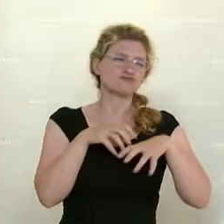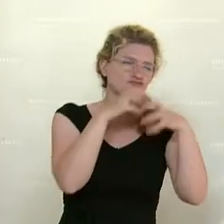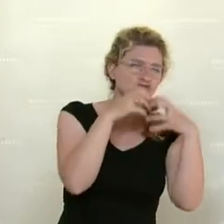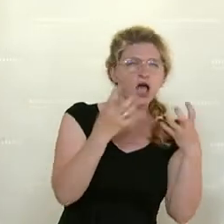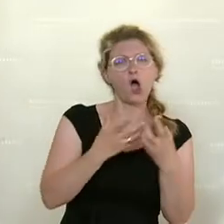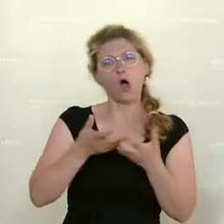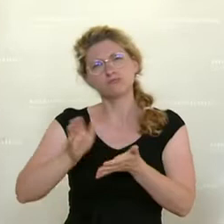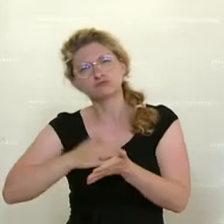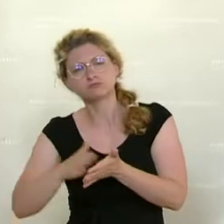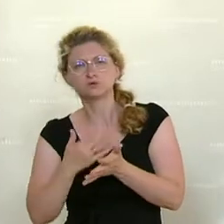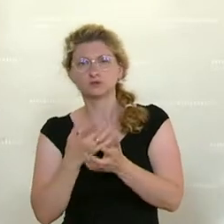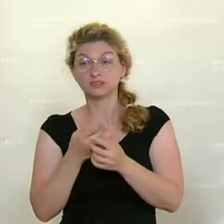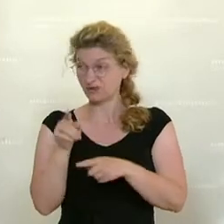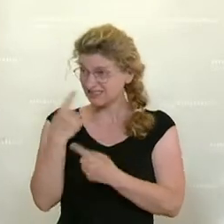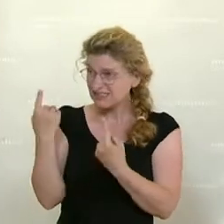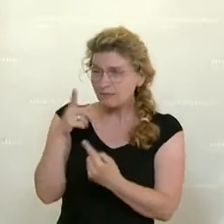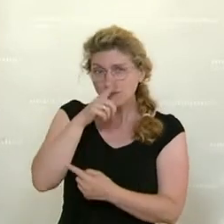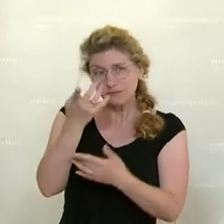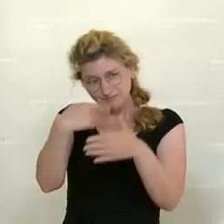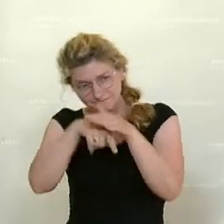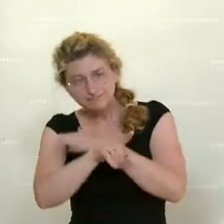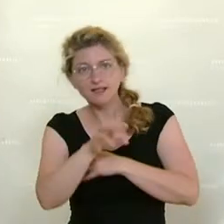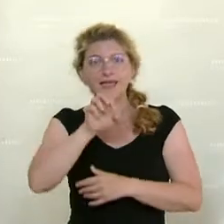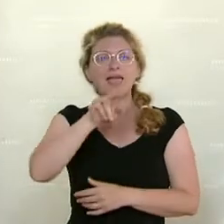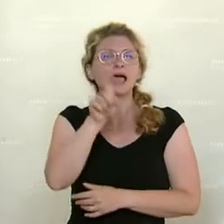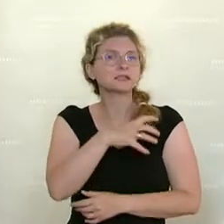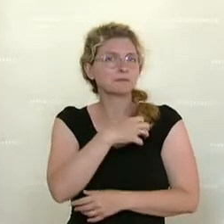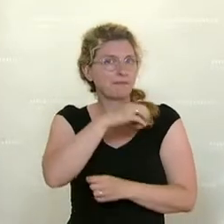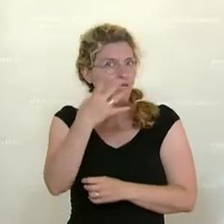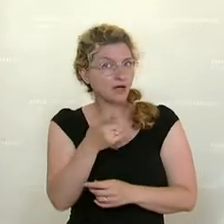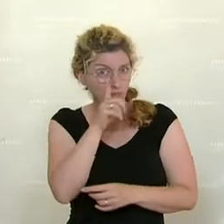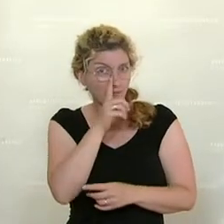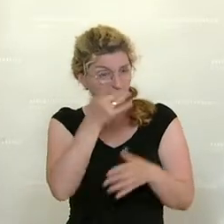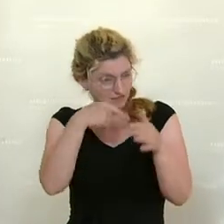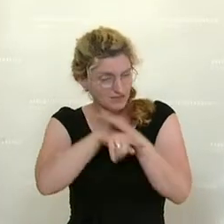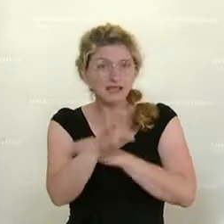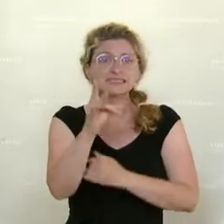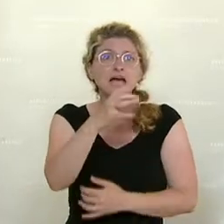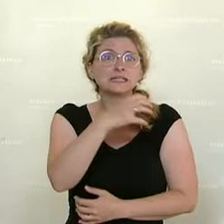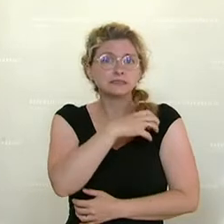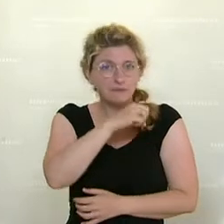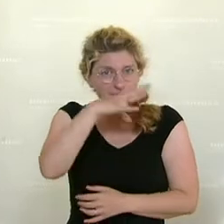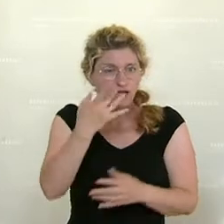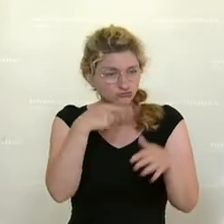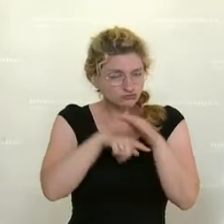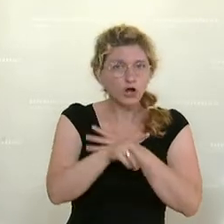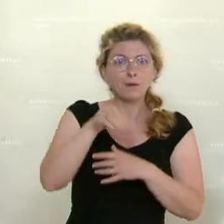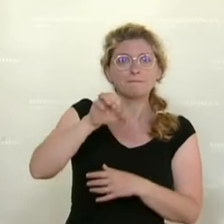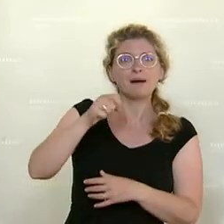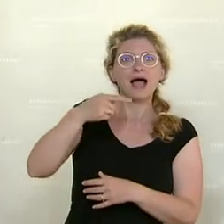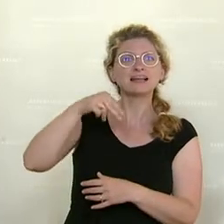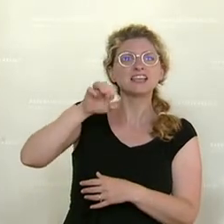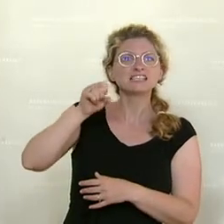Und gehen Sie einmal in den Bergwerk, gehen Sie am Erzberg, schauen Sie Ihnen das an, gehen Sie in den Salzberg, schauen Sie in den Magnesitwerk hinein,